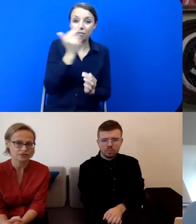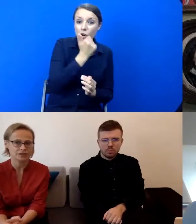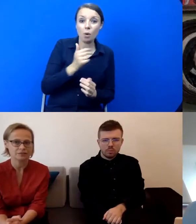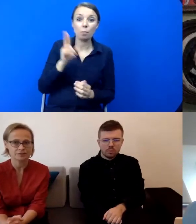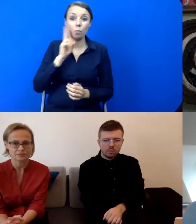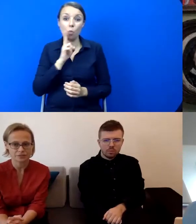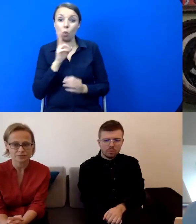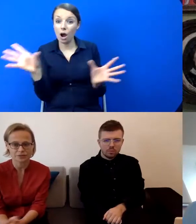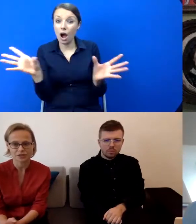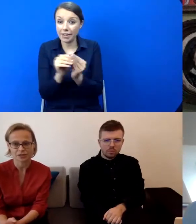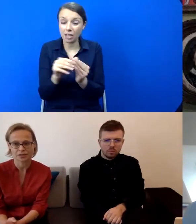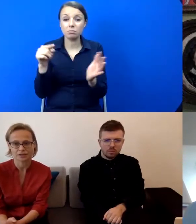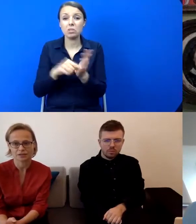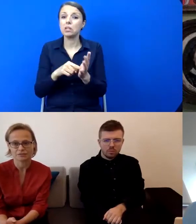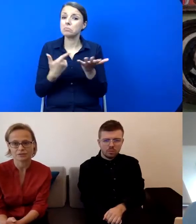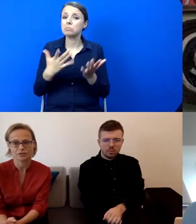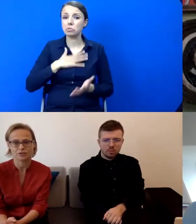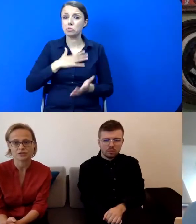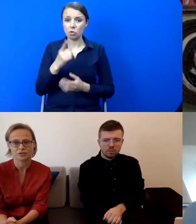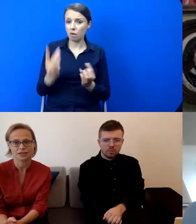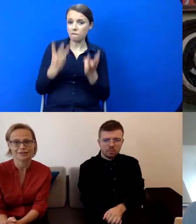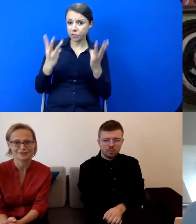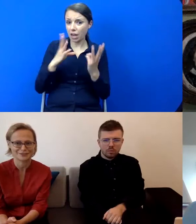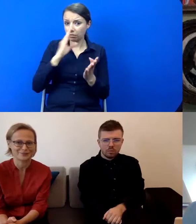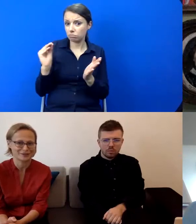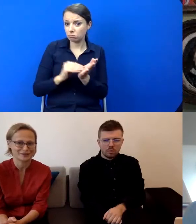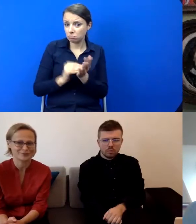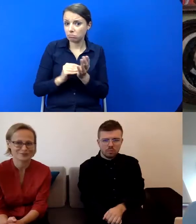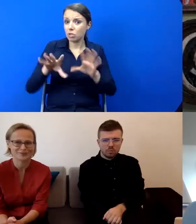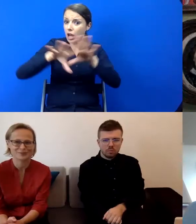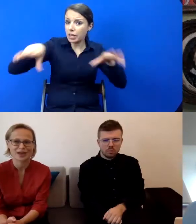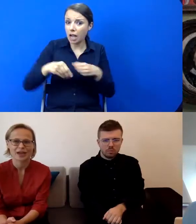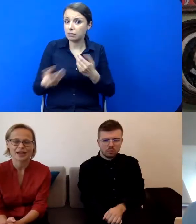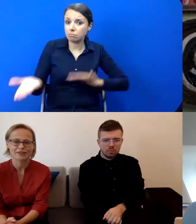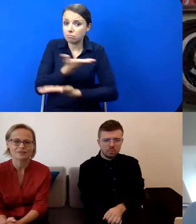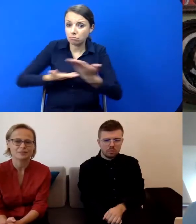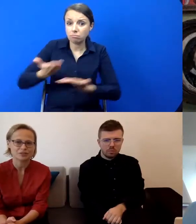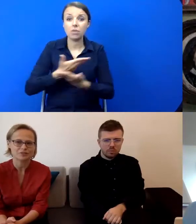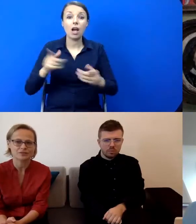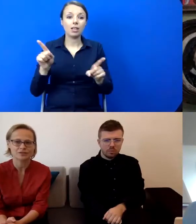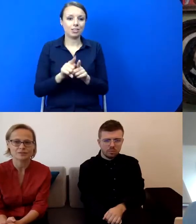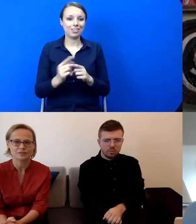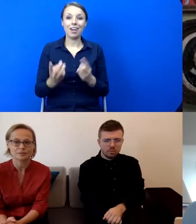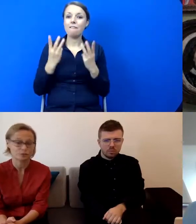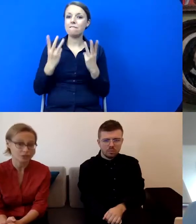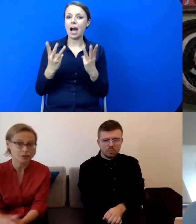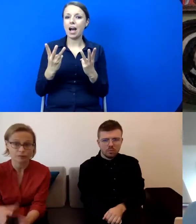doświadczenie, natomiast wnieśliśmy też takie wnioski, że jednak zdecydowanie chodzi o to, żeby wyjść naprzeciw